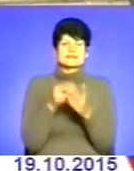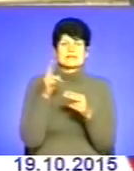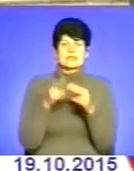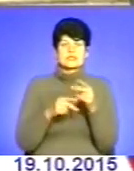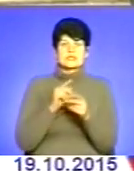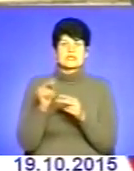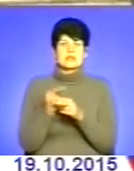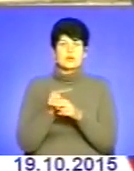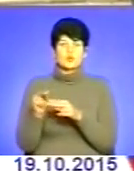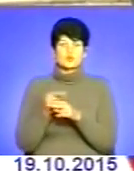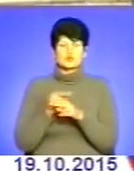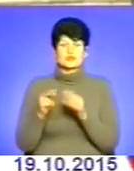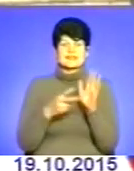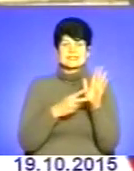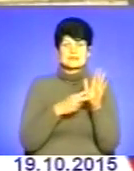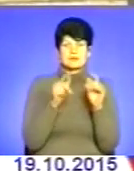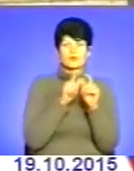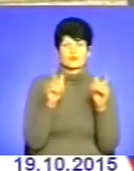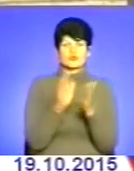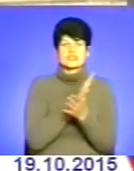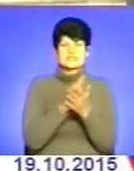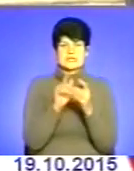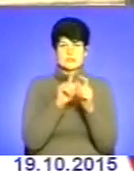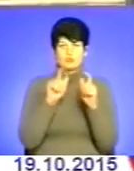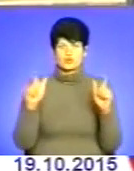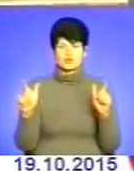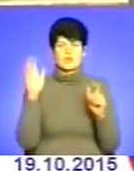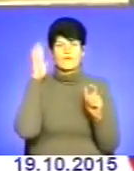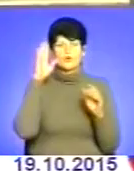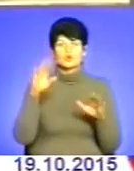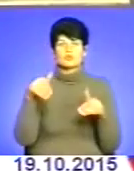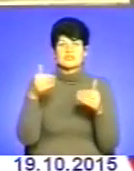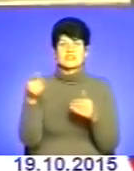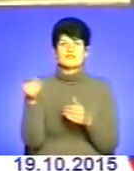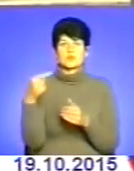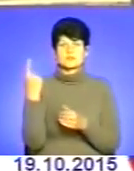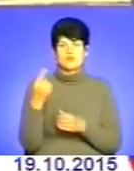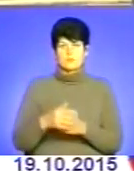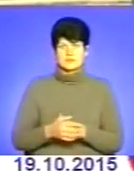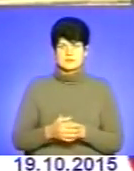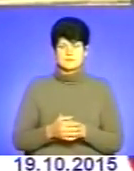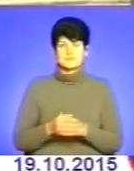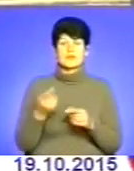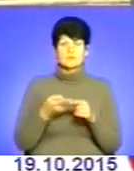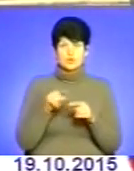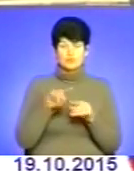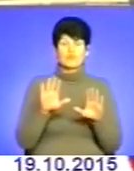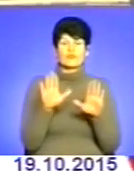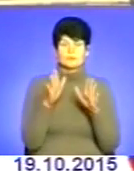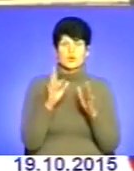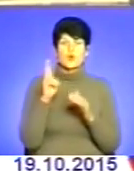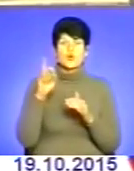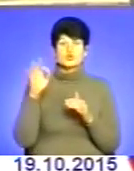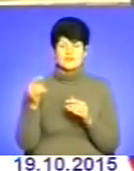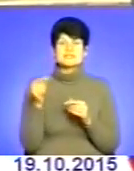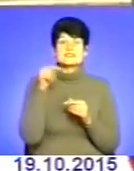реконструкцію 7 об'єктів очистих споруд та водопостачання в Тернопільській області В даному випадку козова це один з цих об